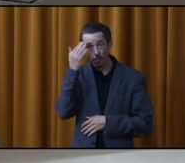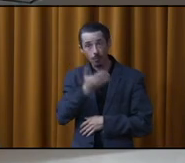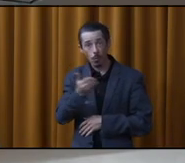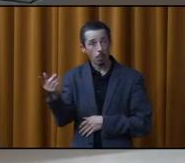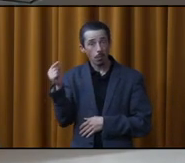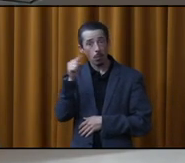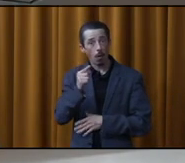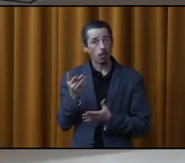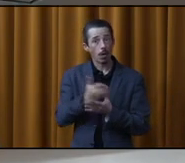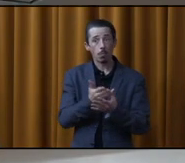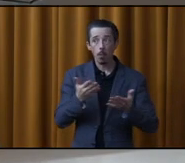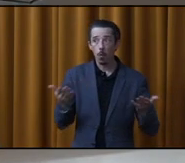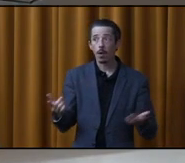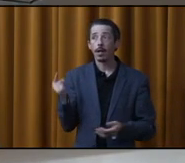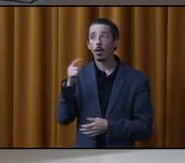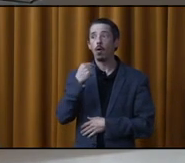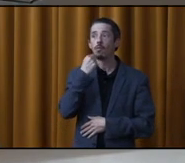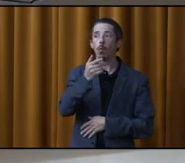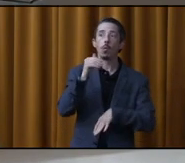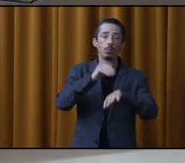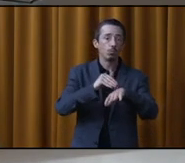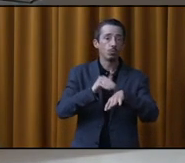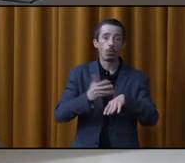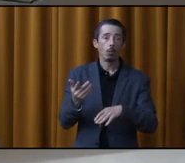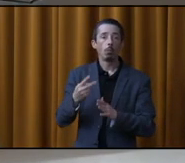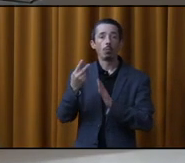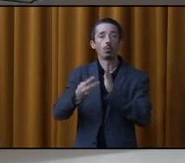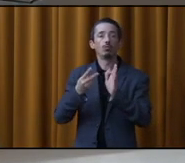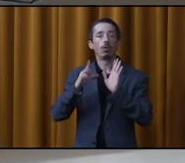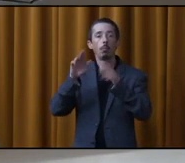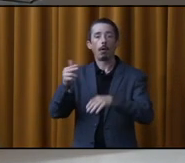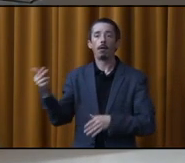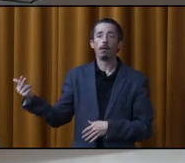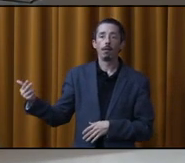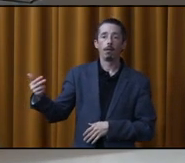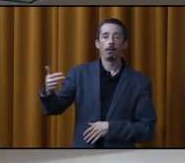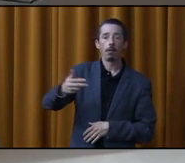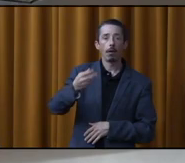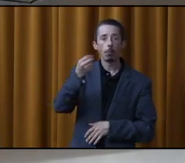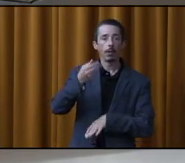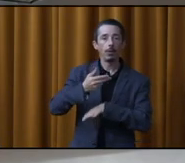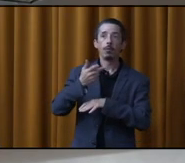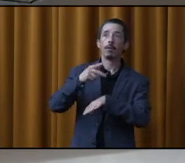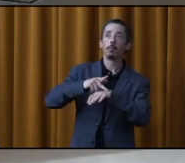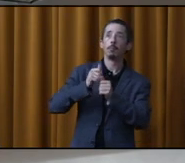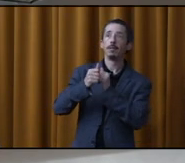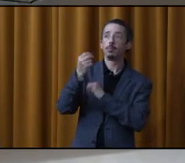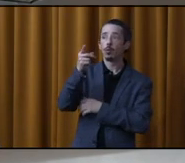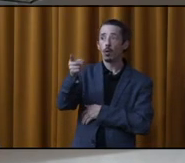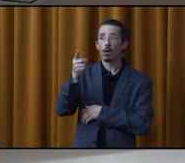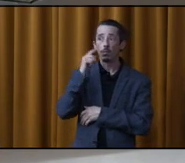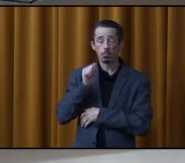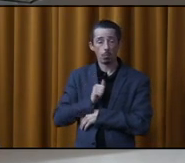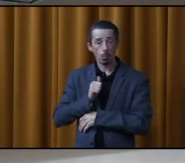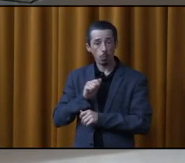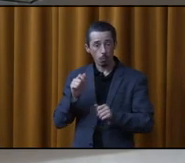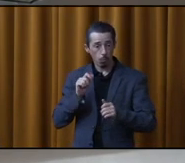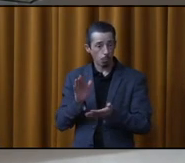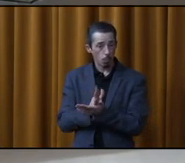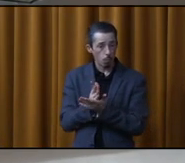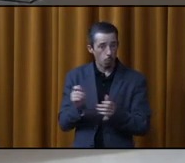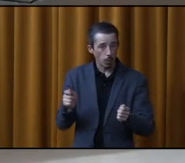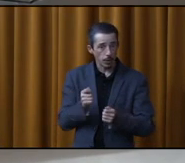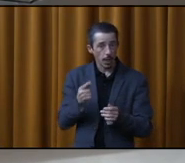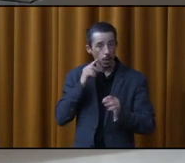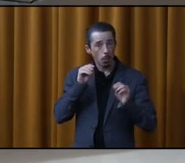pourquoi vous n'intervenez pas? On va aller leur dire. Ils viennent deux heures après. Quand il est rendu minuit, moi, je suis un musicien, je suis un professeur